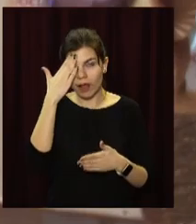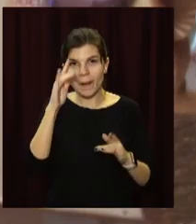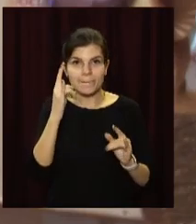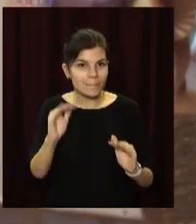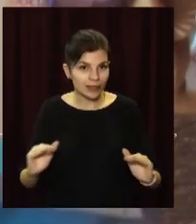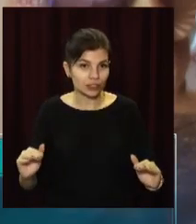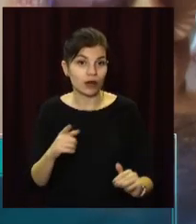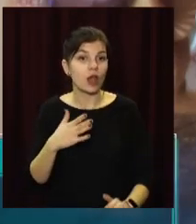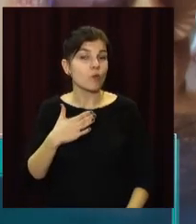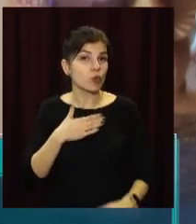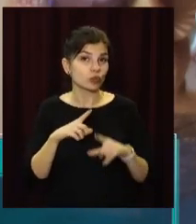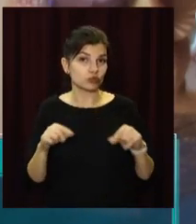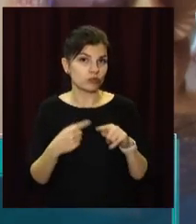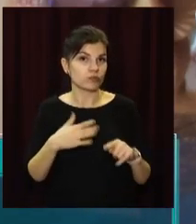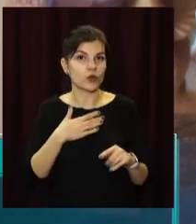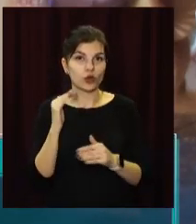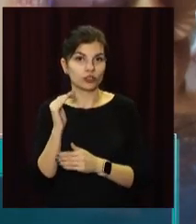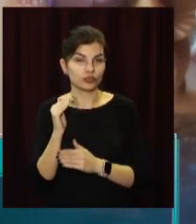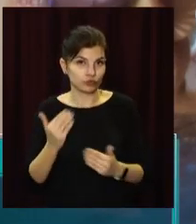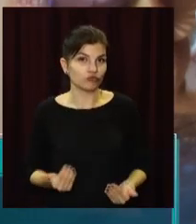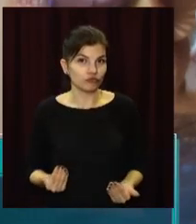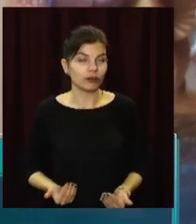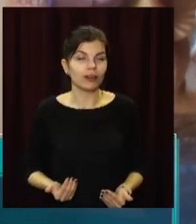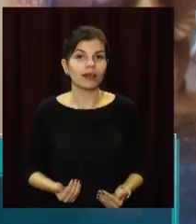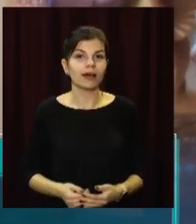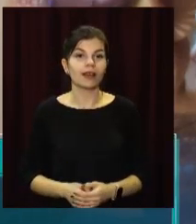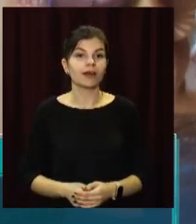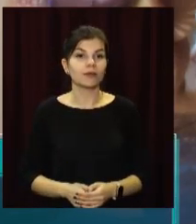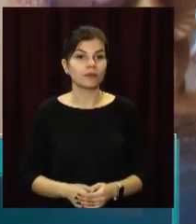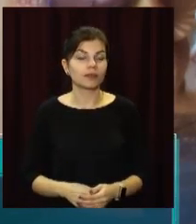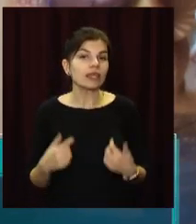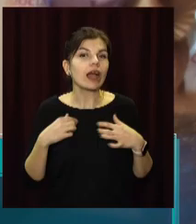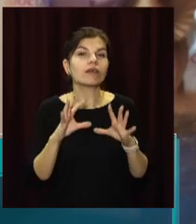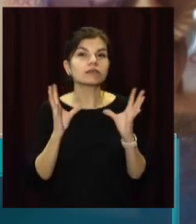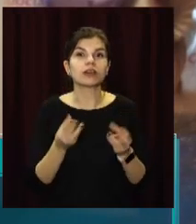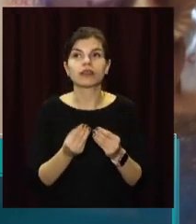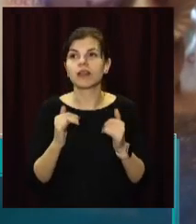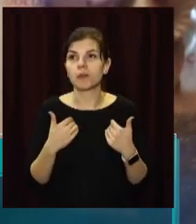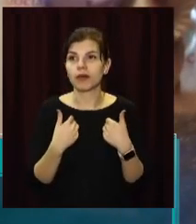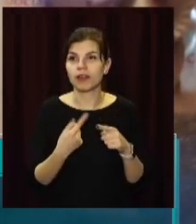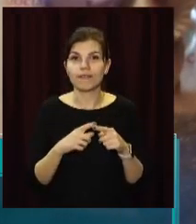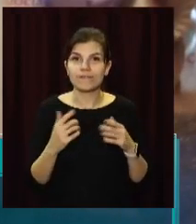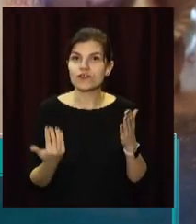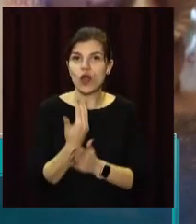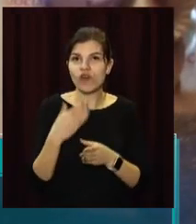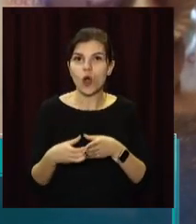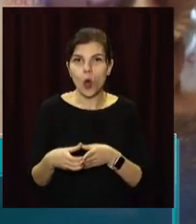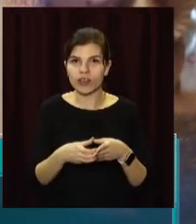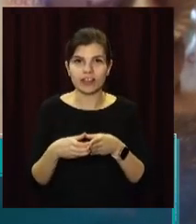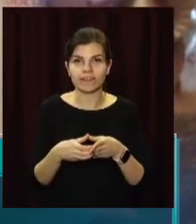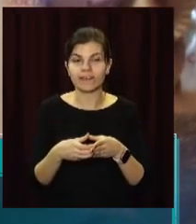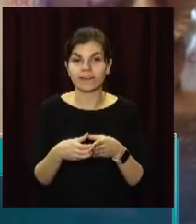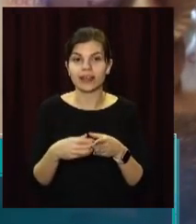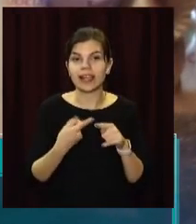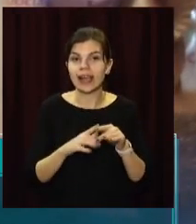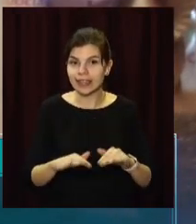«Моя школа – це моє життя. Для мене це новий колектив, в першу чергу.